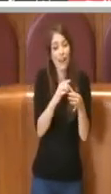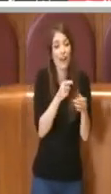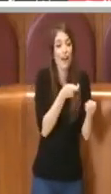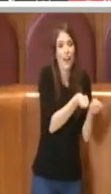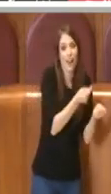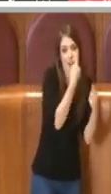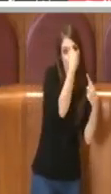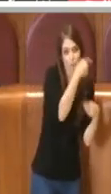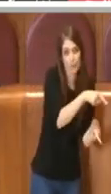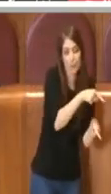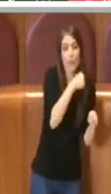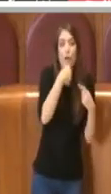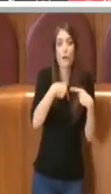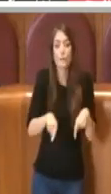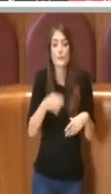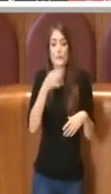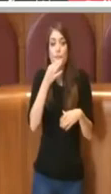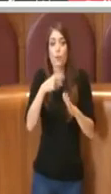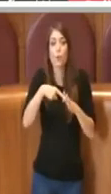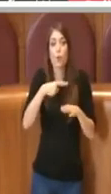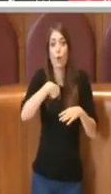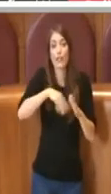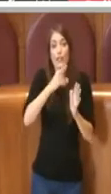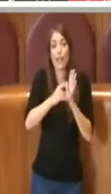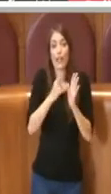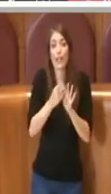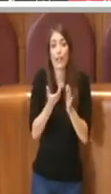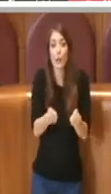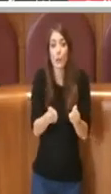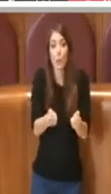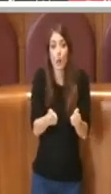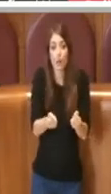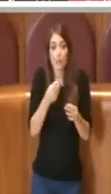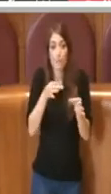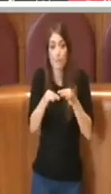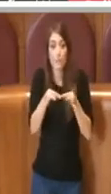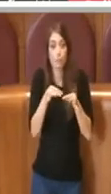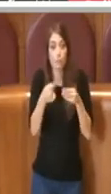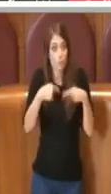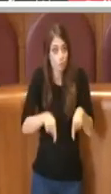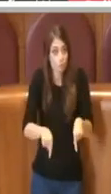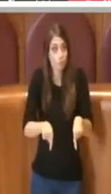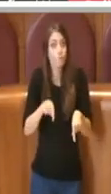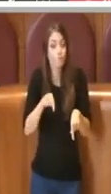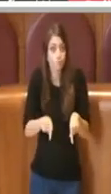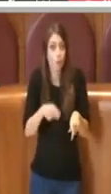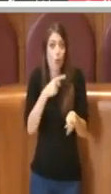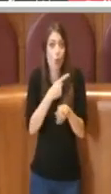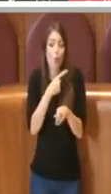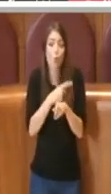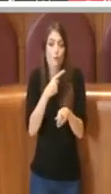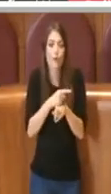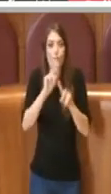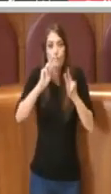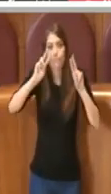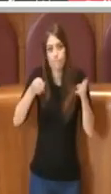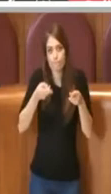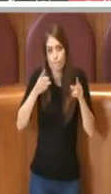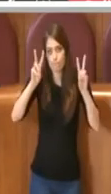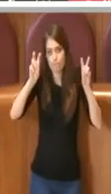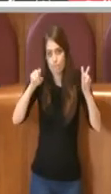decreti attuativi di queste misure nazionali che dovrebbero uscire tra parentesi tra